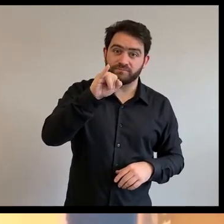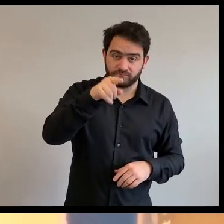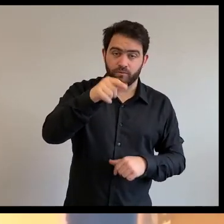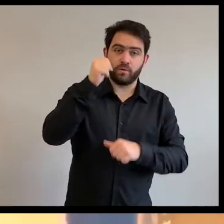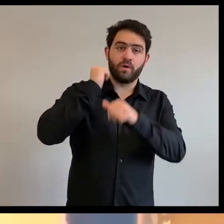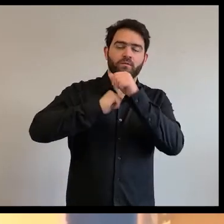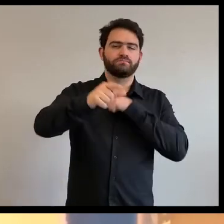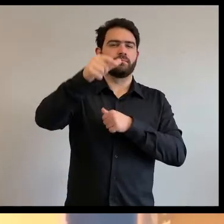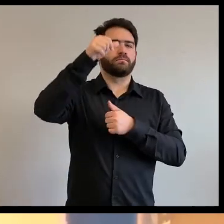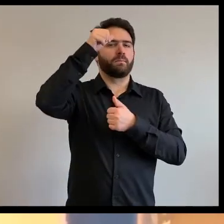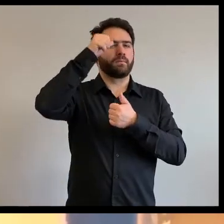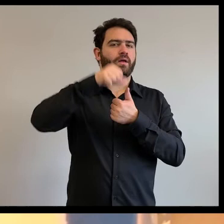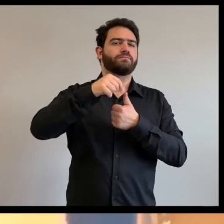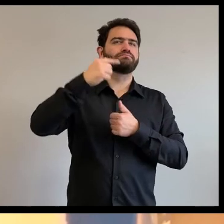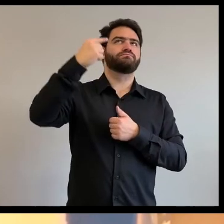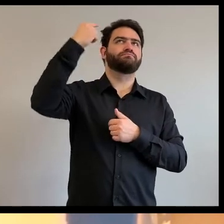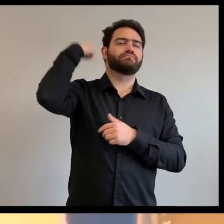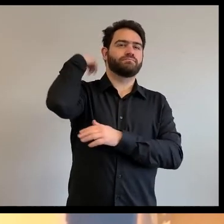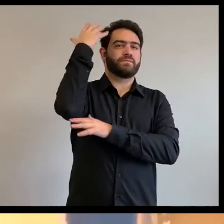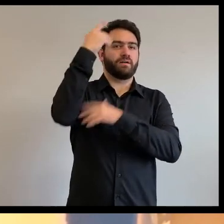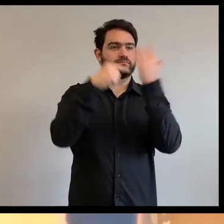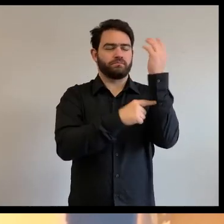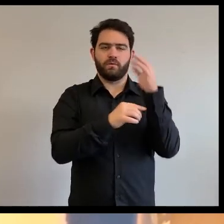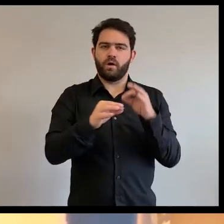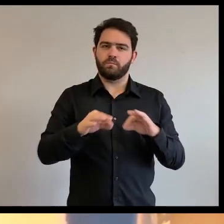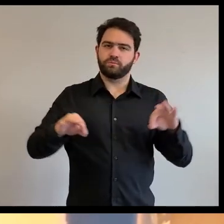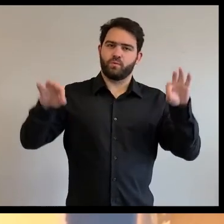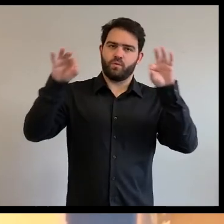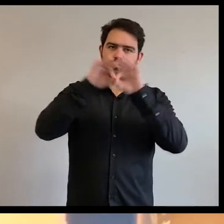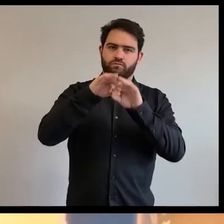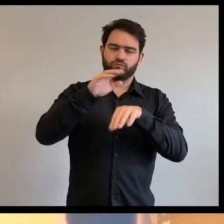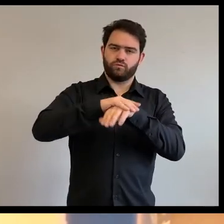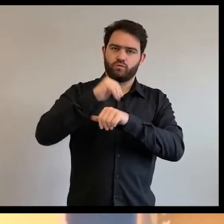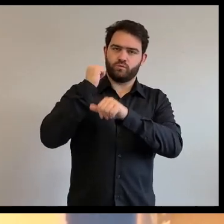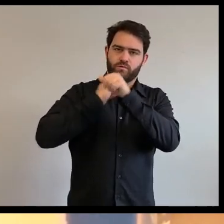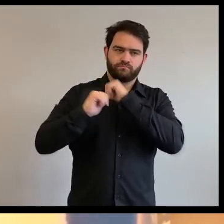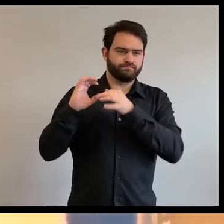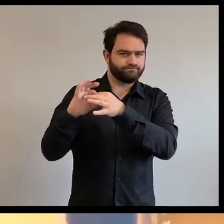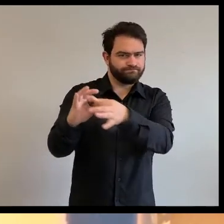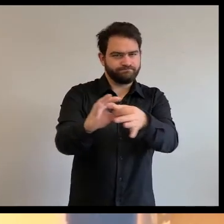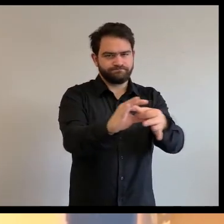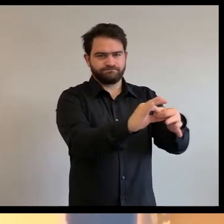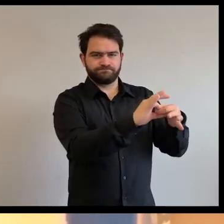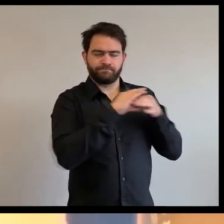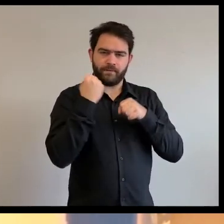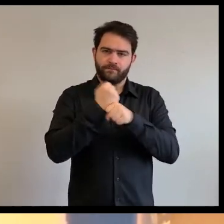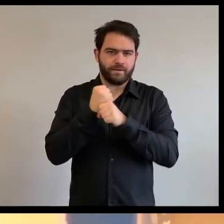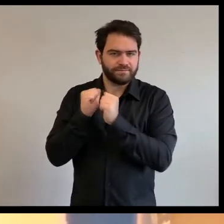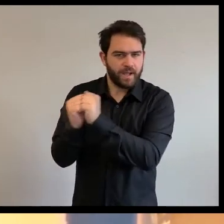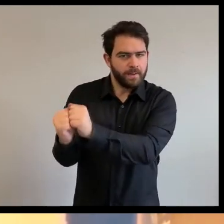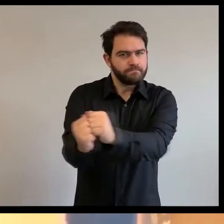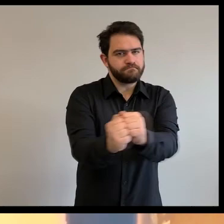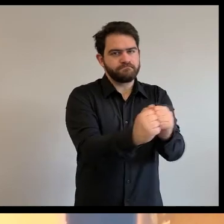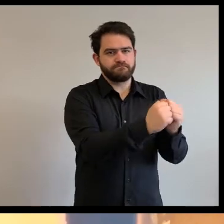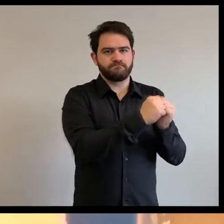'un feu commence, on doit se rappeler des colibris, et chacune de nous faire notre part.